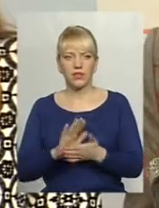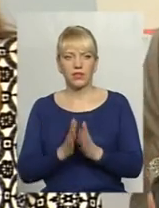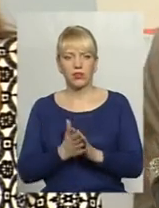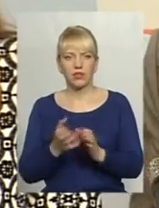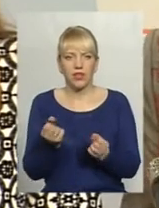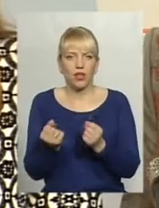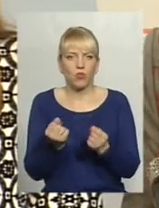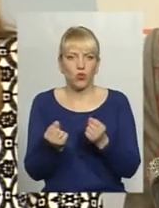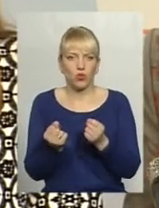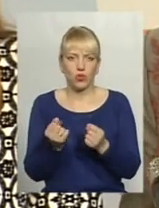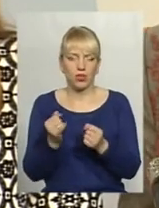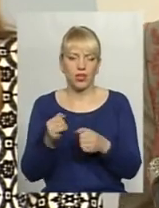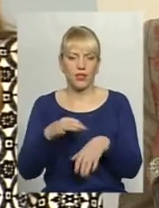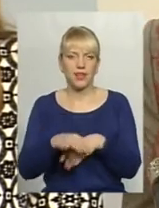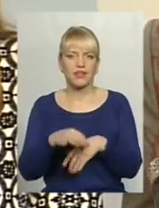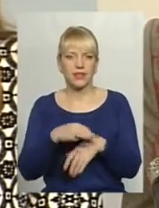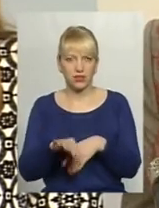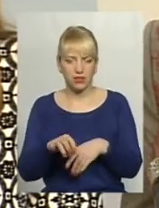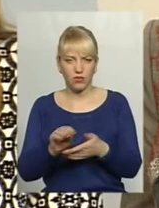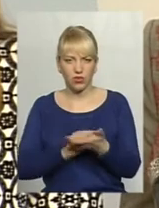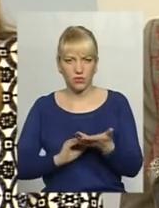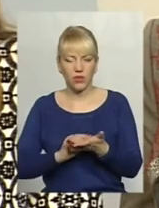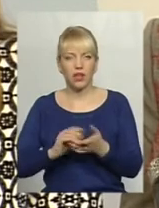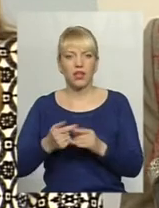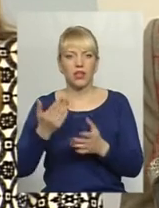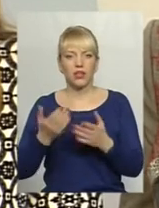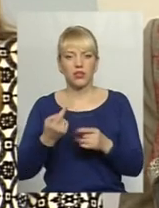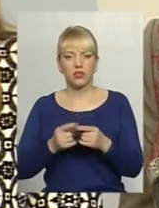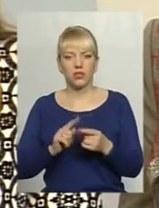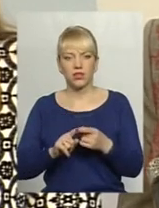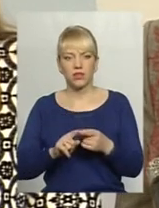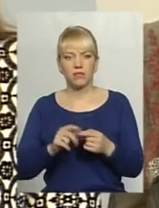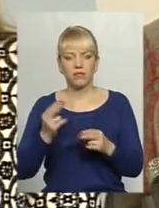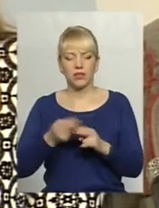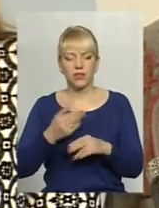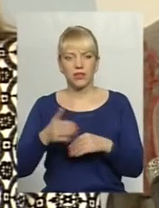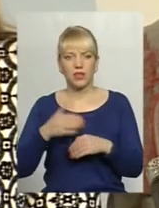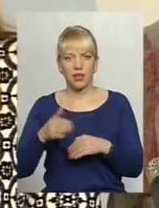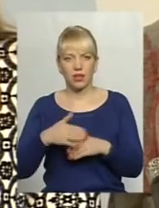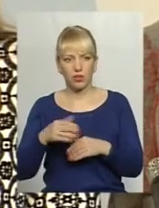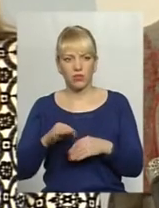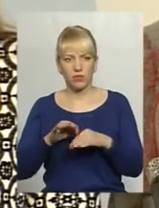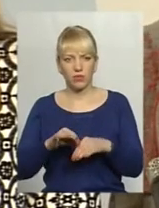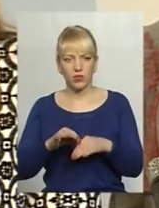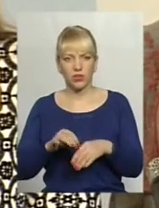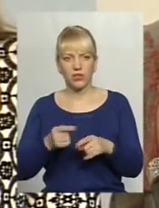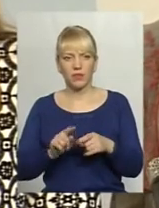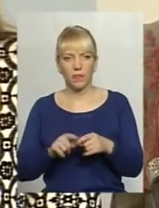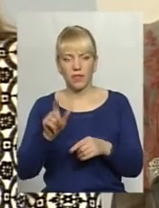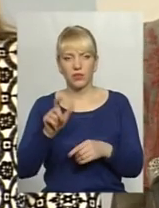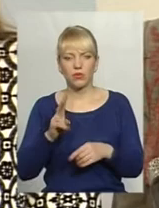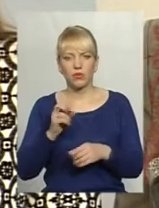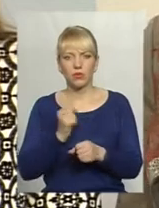напруження та вибух насильства. Якщо це проходить без карму, тобто, особа, яка